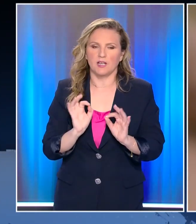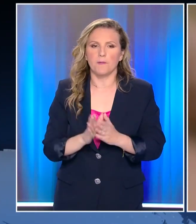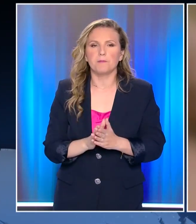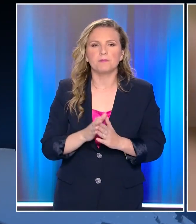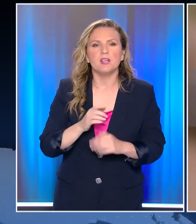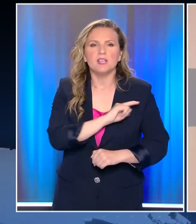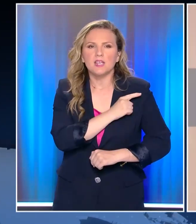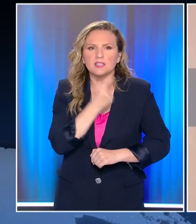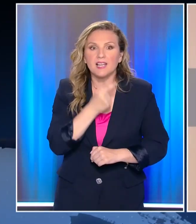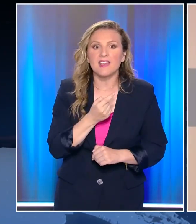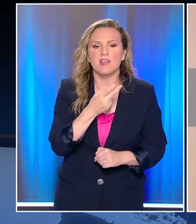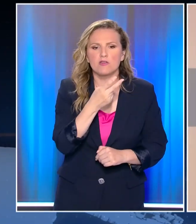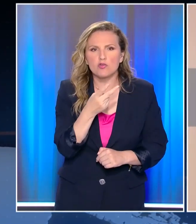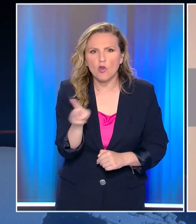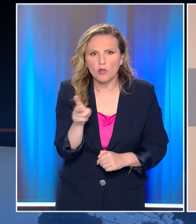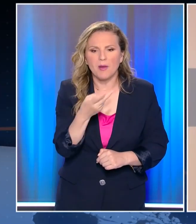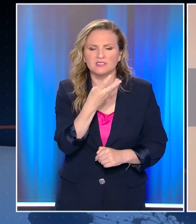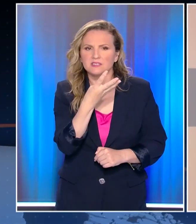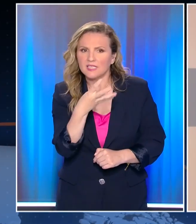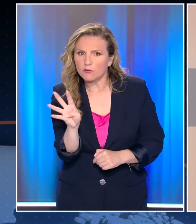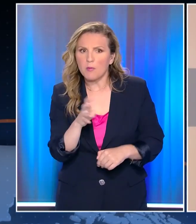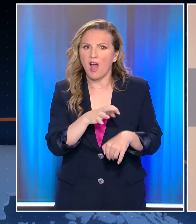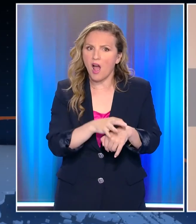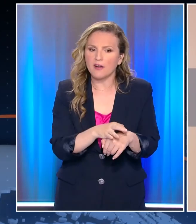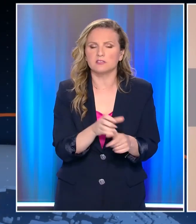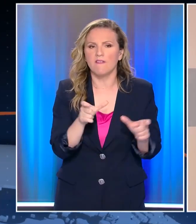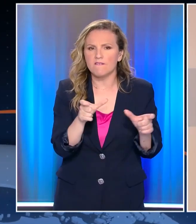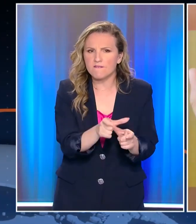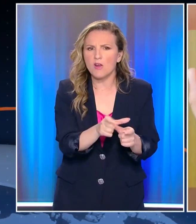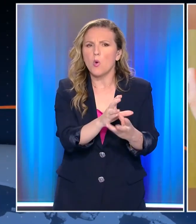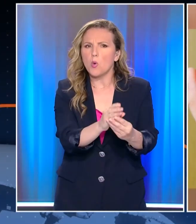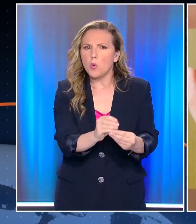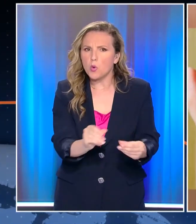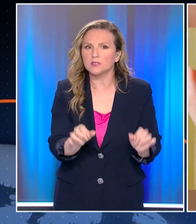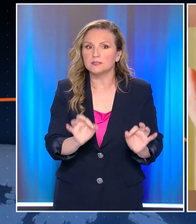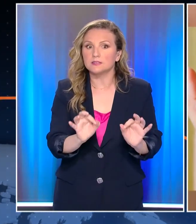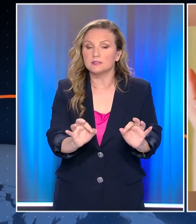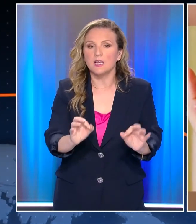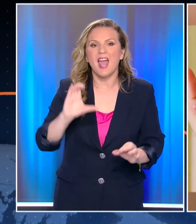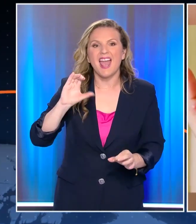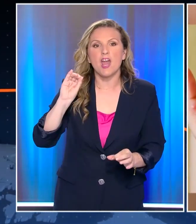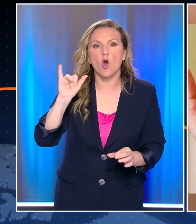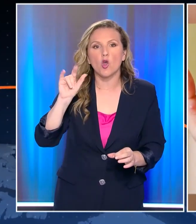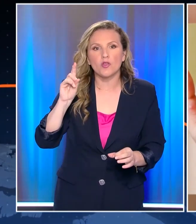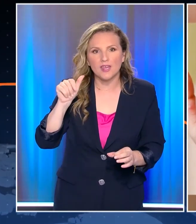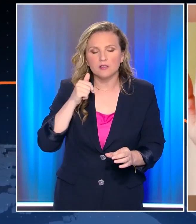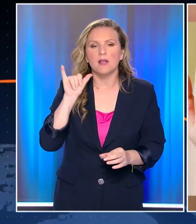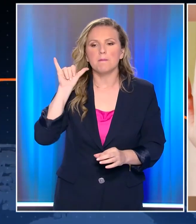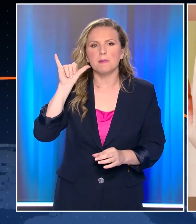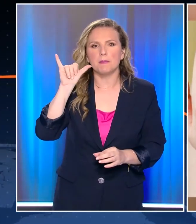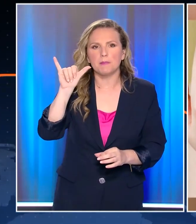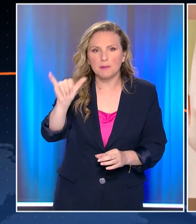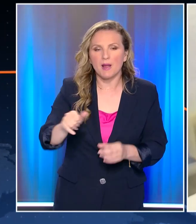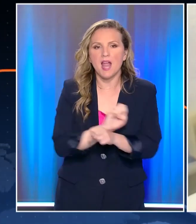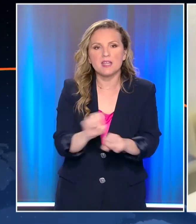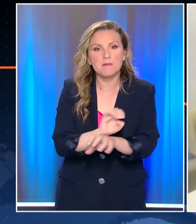ειδικούς, νόσης διαρκεί 2 με 4 εβδομάδες και είναι συνήθως αυτοπεριοριζόμενη. Όπως ανακοίνωσε ο Εωδή, κάθε πέμπτη θα πραγματοποιείται ενημέρωση για